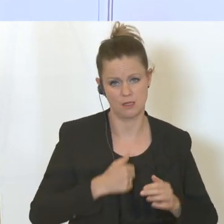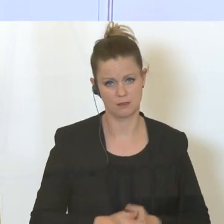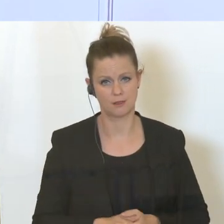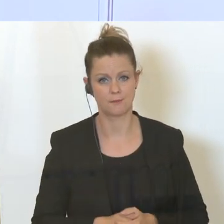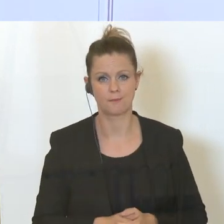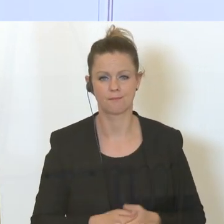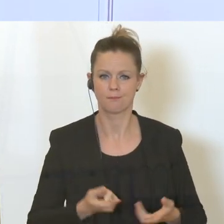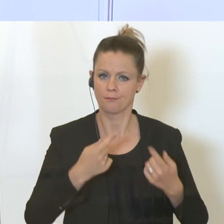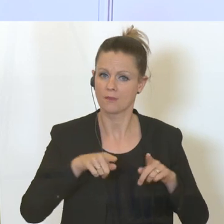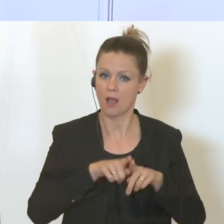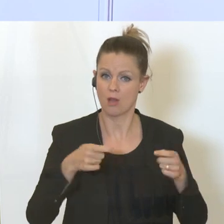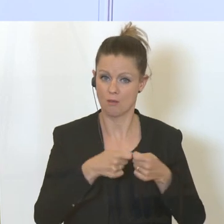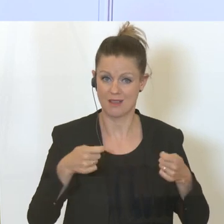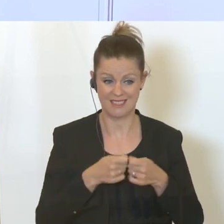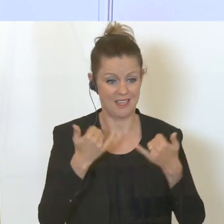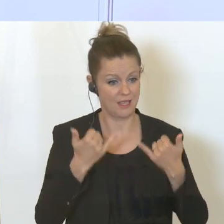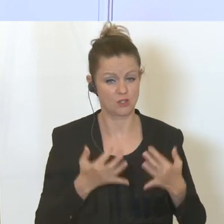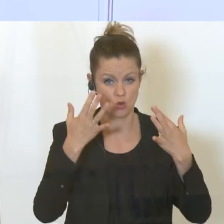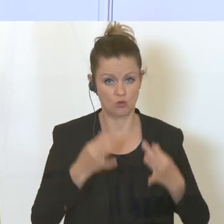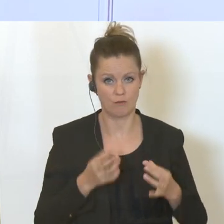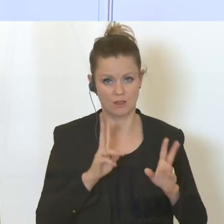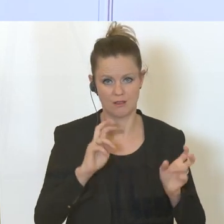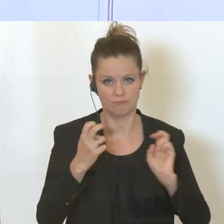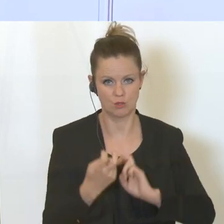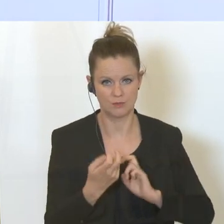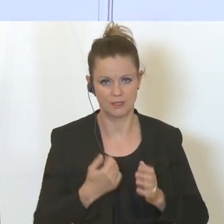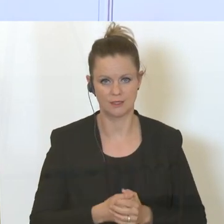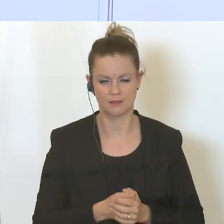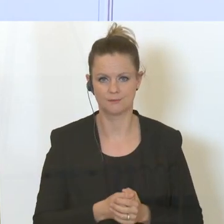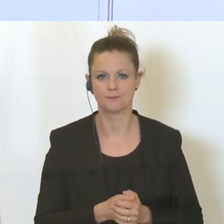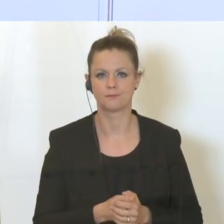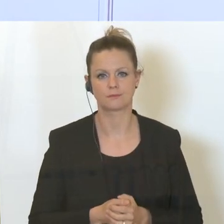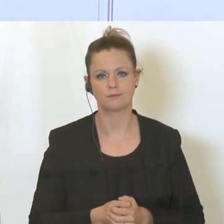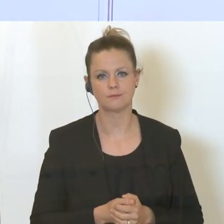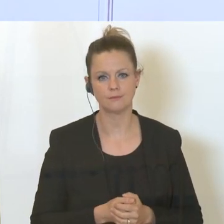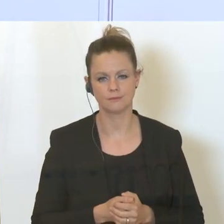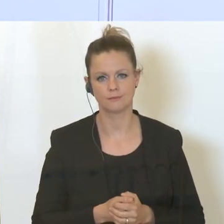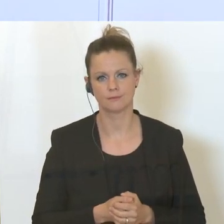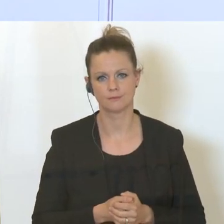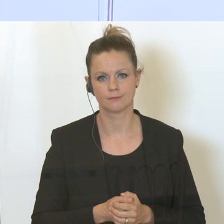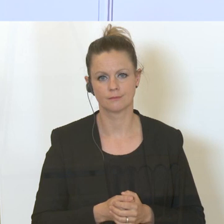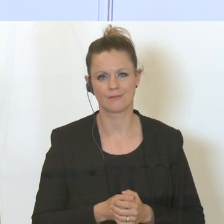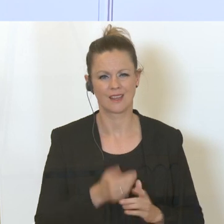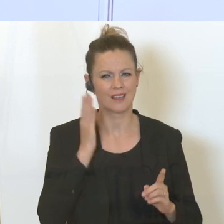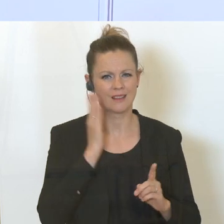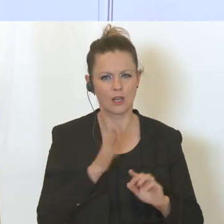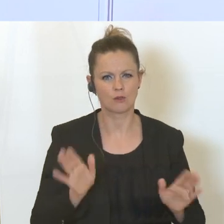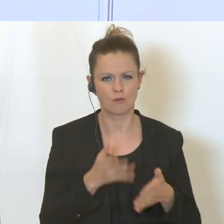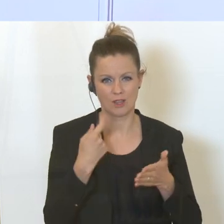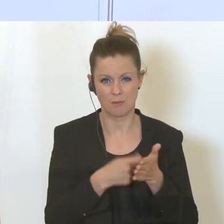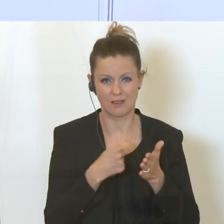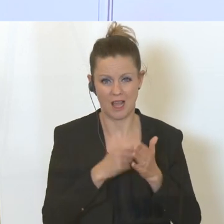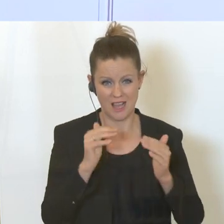Maßnahme, die man jetzt gleichsetzen kann, ist die Anhebung der Obergrenzen bei den Direktförderbeträgen.